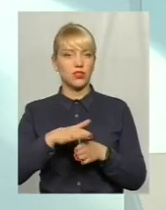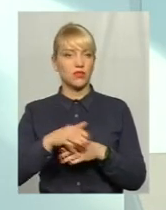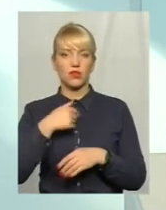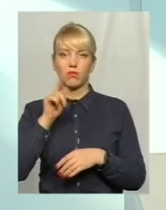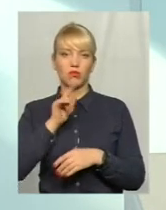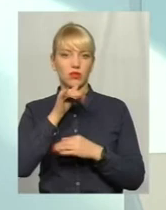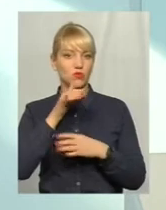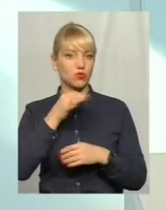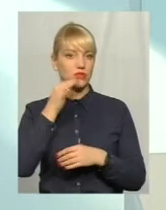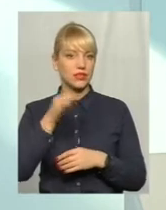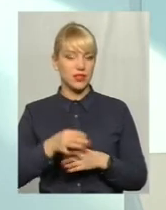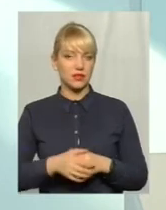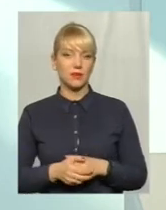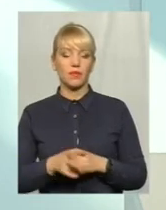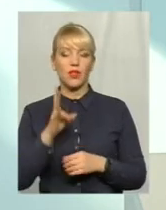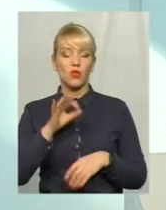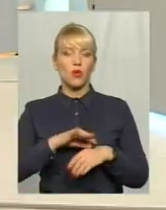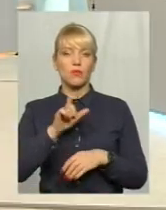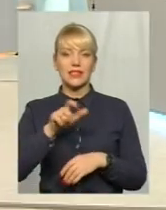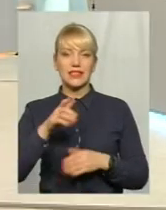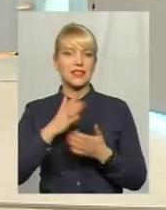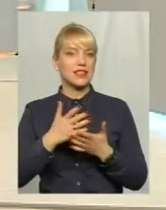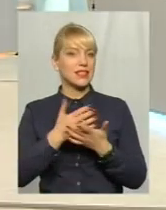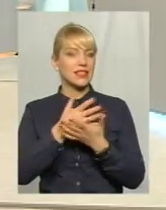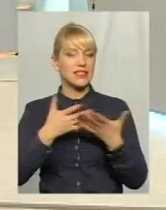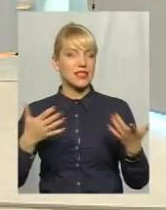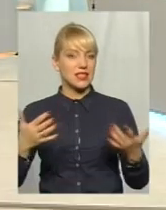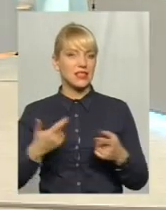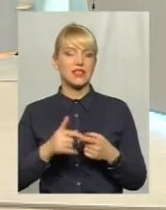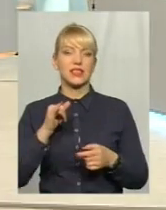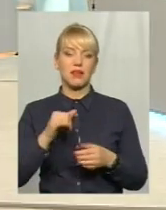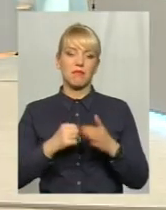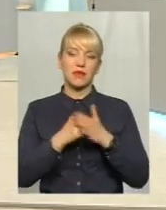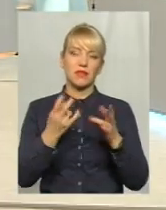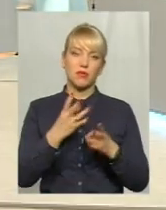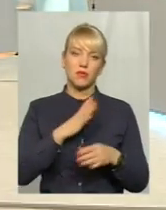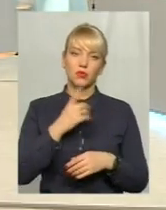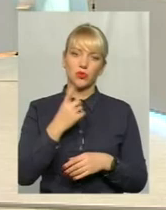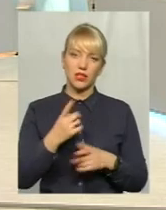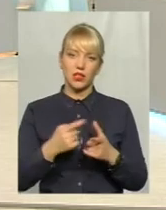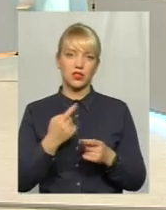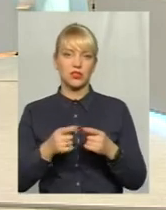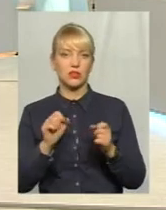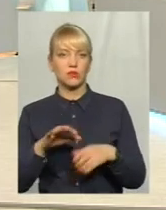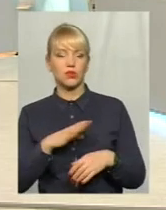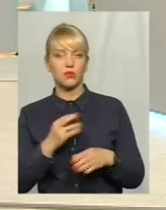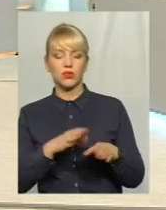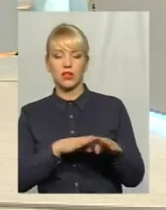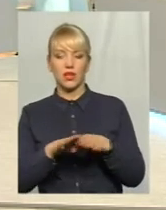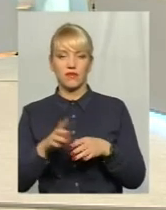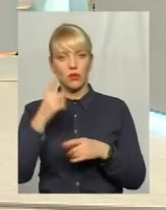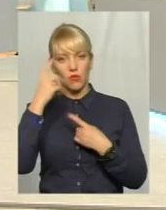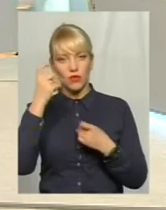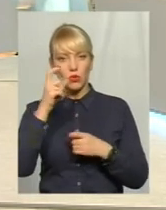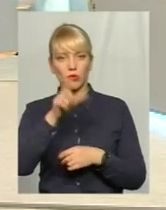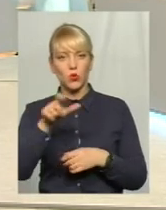не можу сказати. Але пацієнти є скрізь, база має бути одна, чи це якось буде хоча б на рівні повідомлень